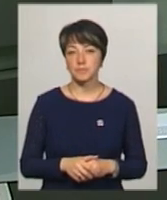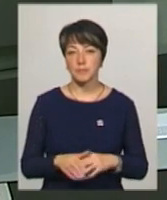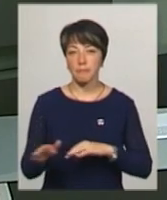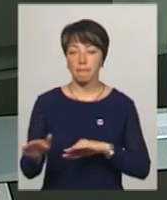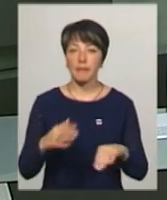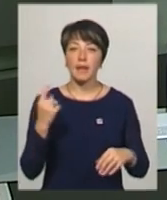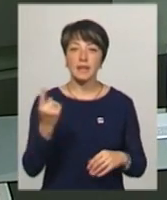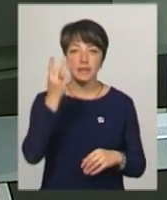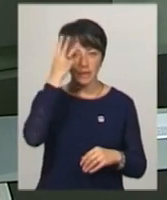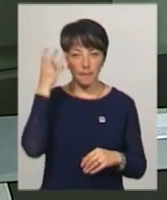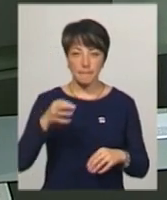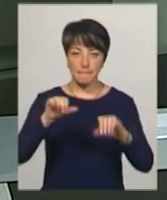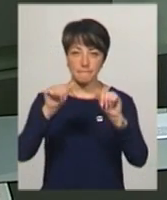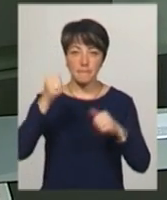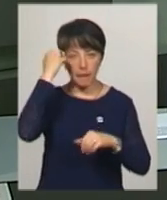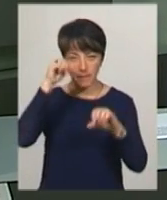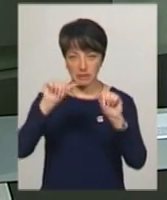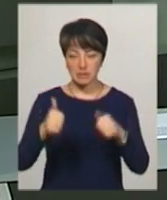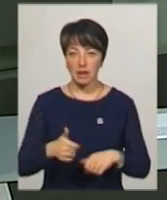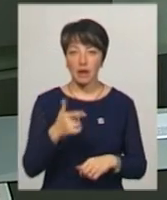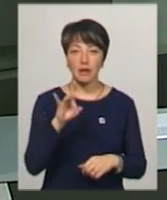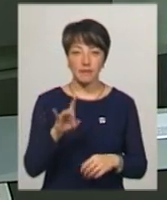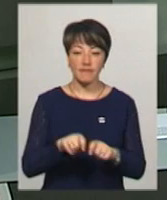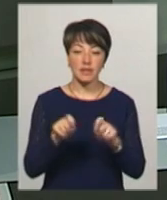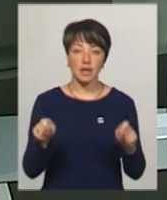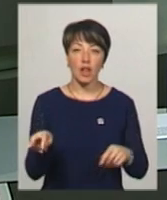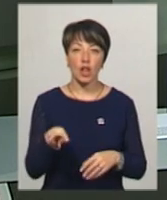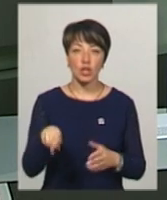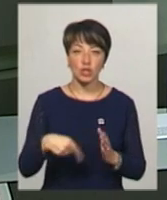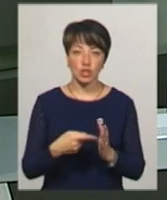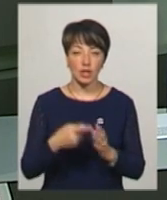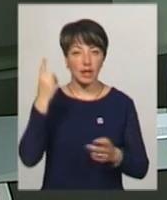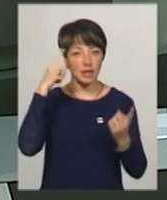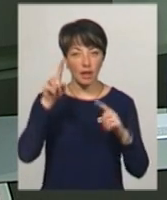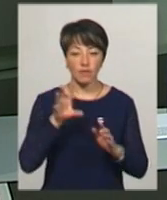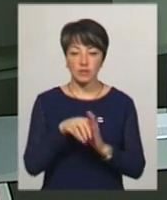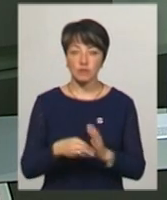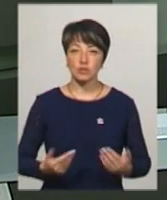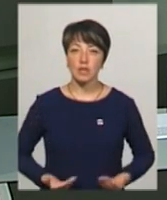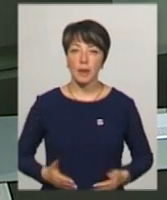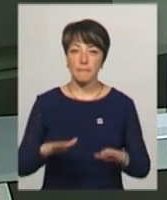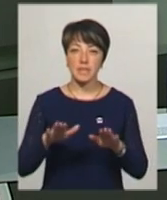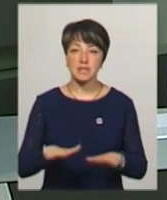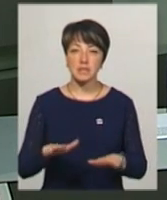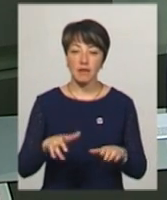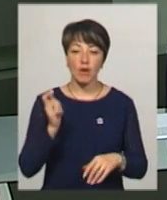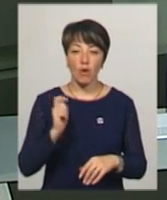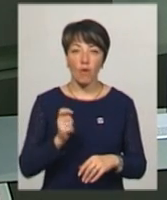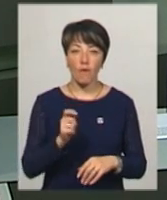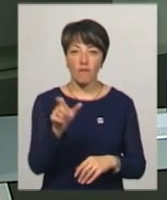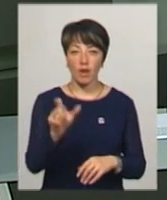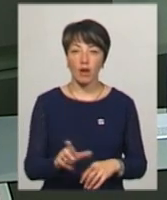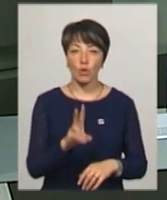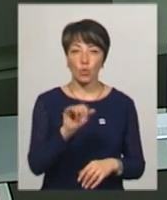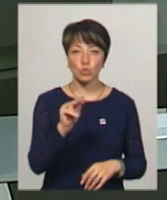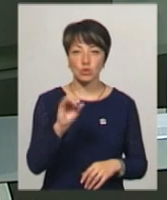Єдиний на Хмельниччині пам'ятний знак гривні відкрили сьогодні у Литичевій. Ідею втілив у життя місцевий коваль Андрій Кучер. За